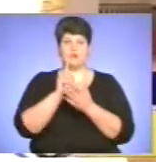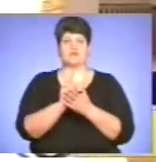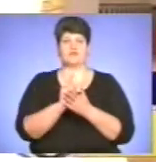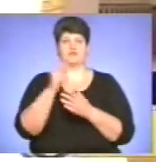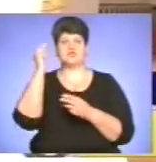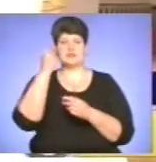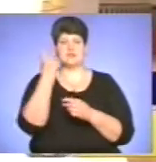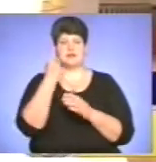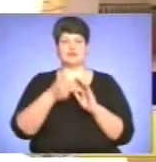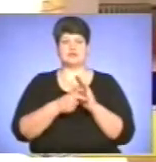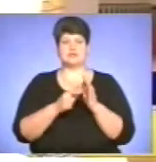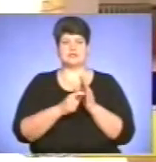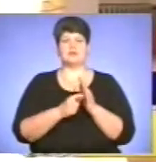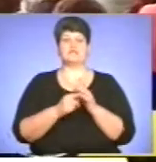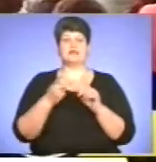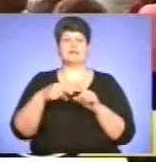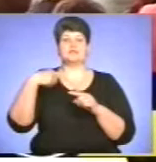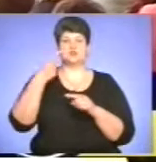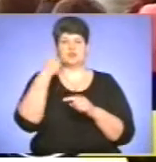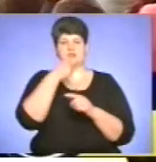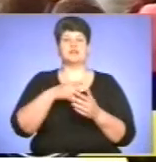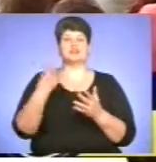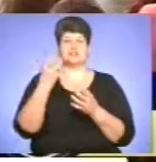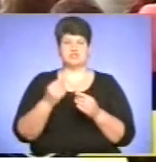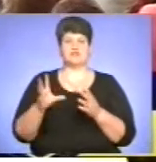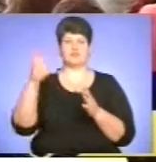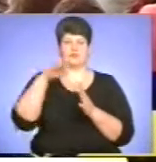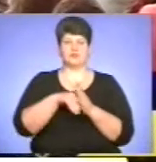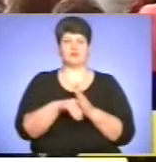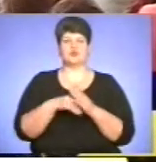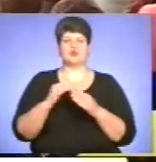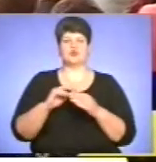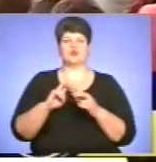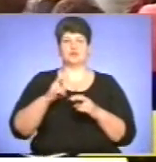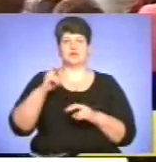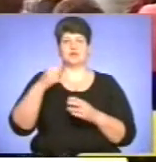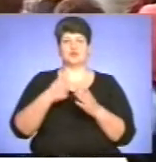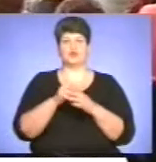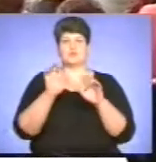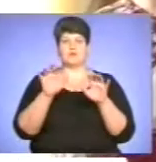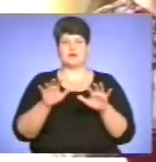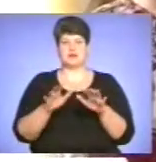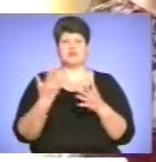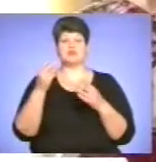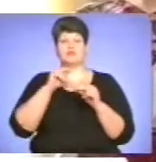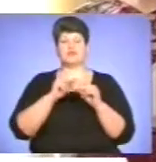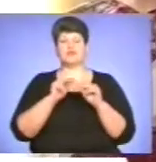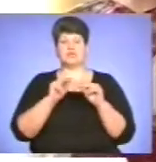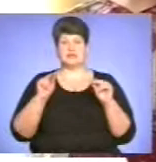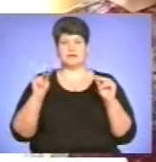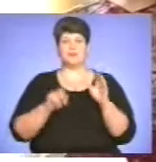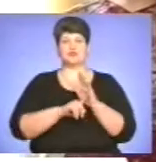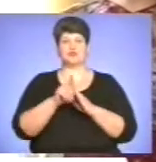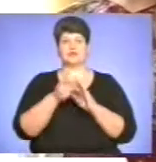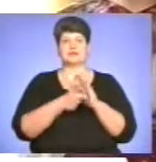Вже з наступного року до шкільної програми введуть ще один обов'язковий предмет – сходинки до інформатики. Якщо вчитель початкових класів не може